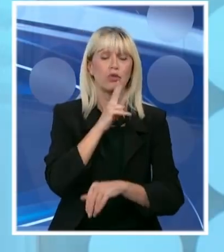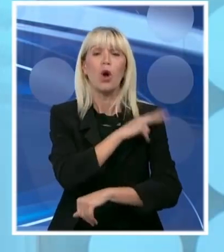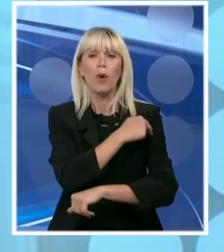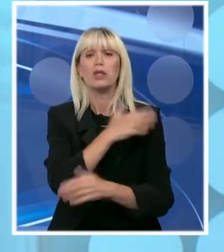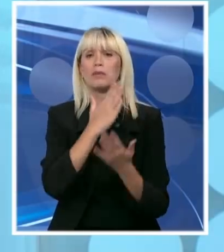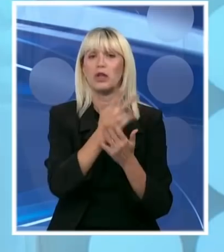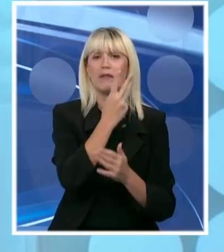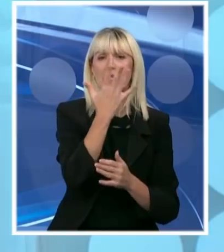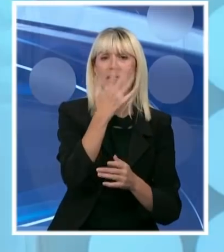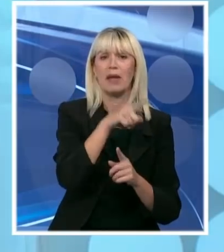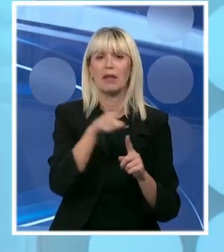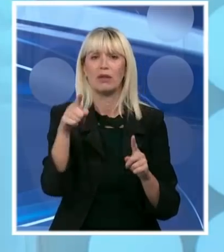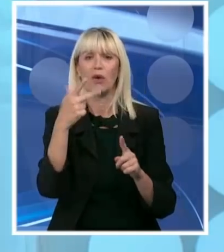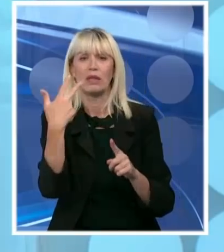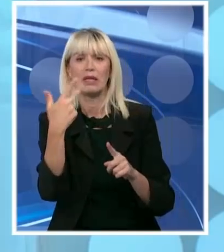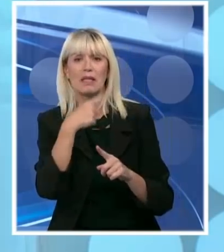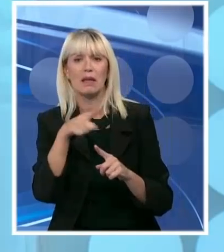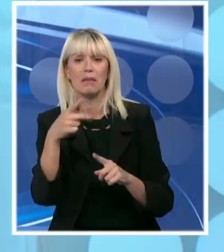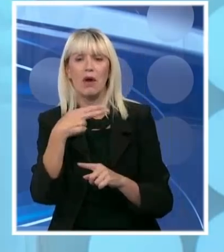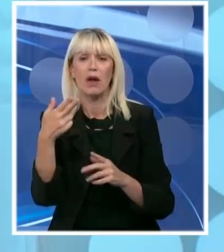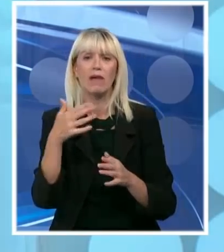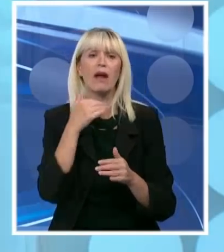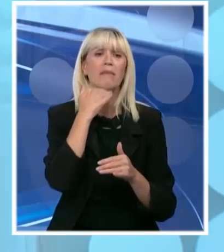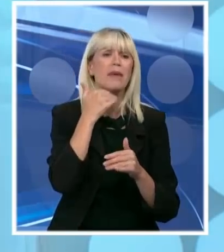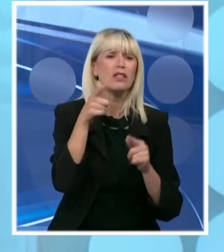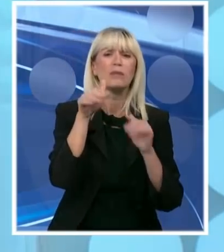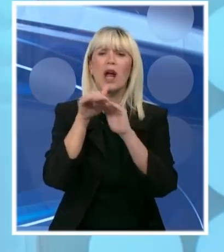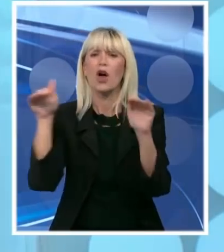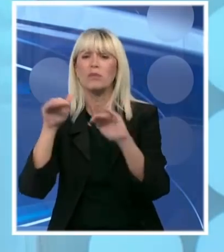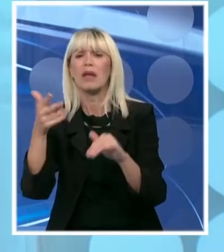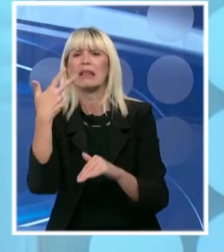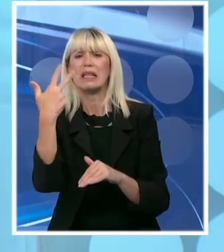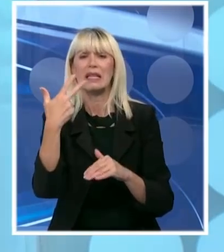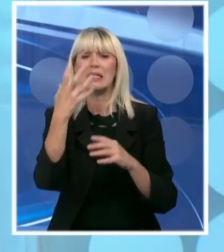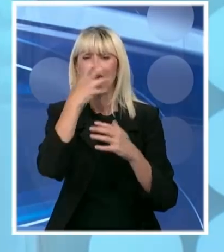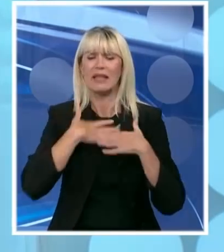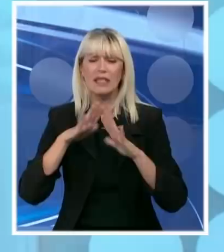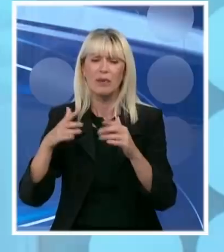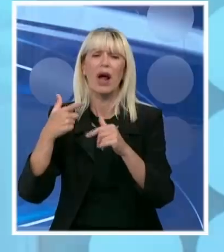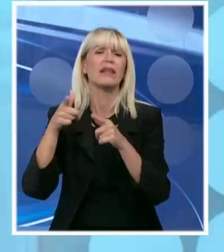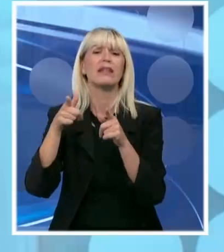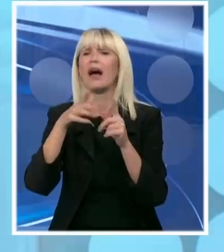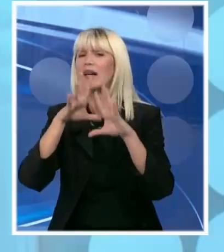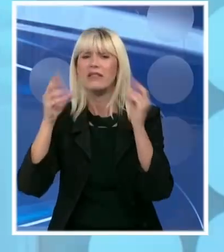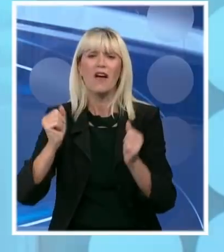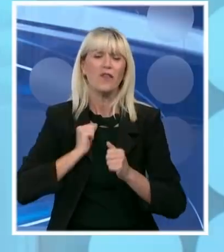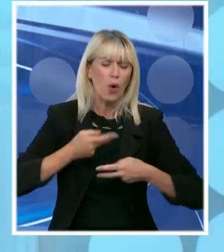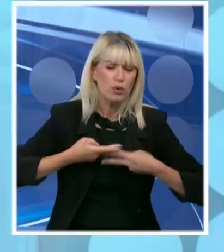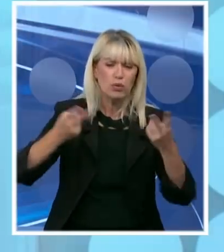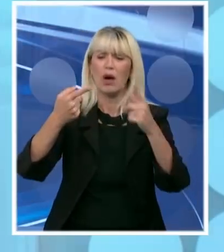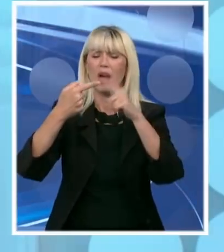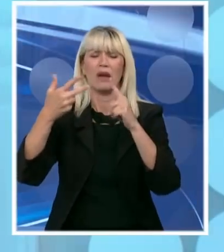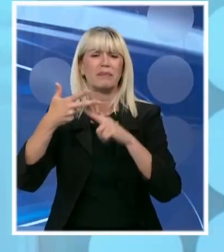Mimo diagnostičkog centra. Mimo novih odeljenja koje smo napravili. Mimo 34 respiratora. Mimo svega što urađeno. Vojsku našu smo poslili dole.